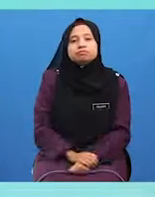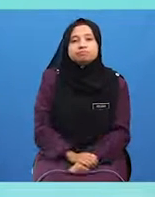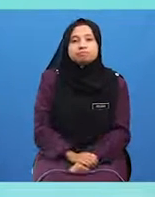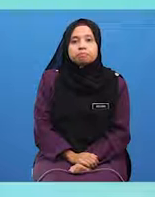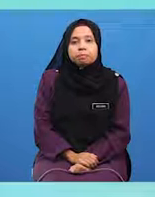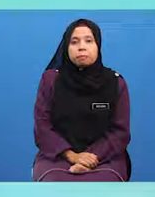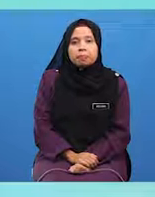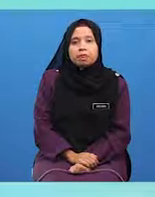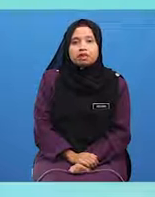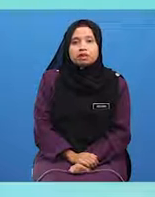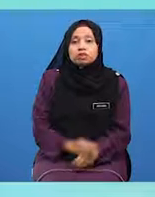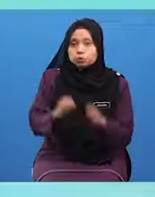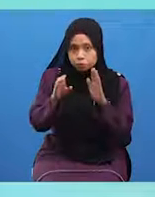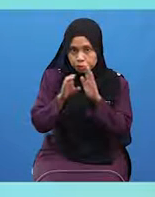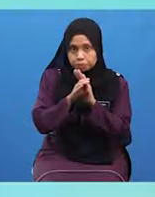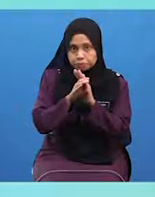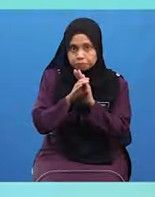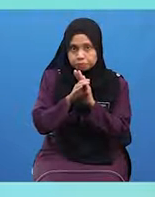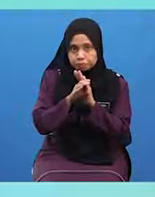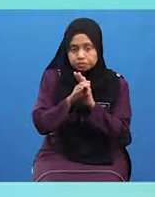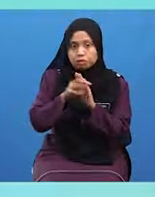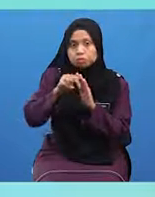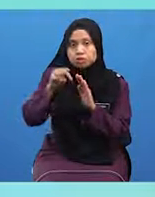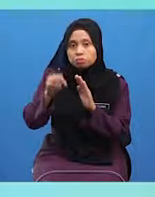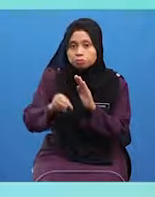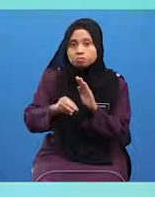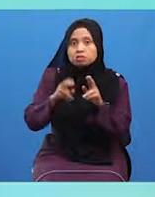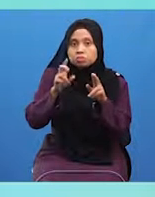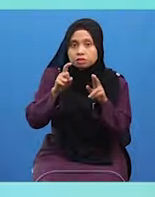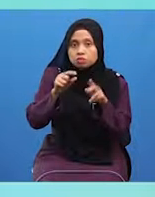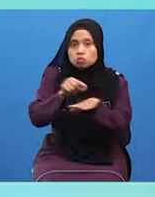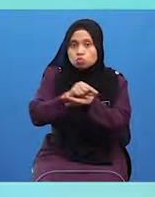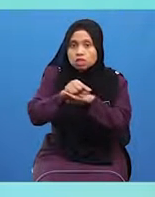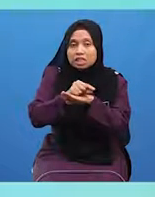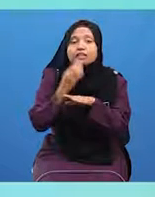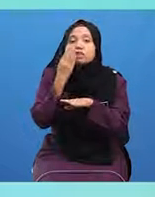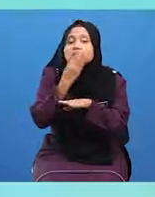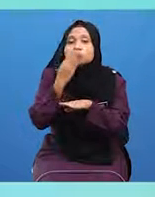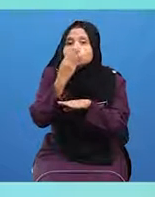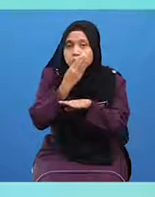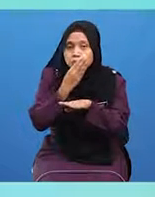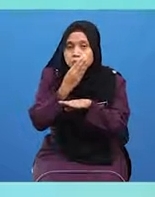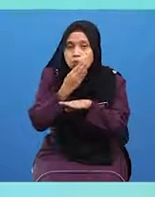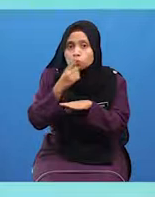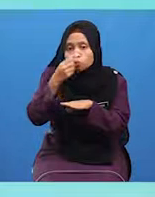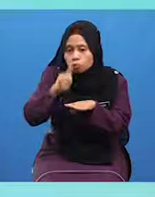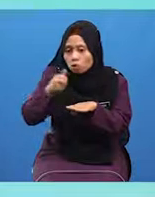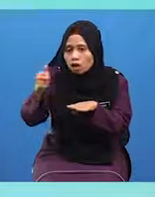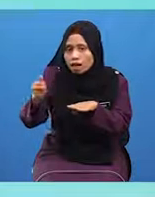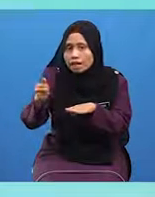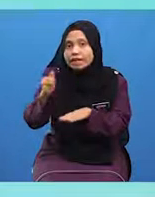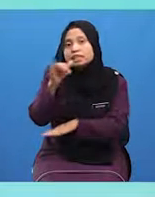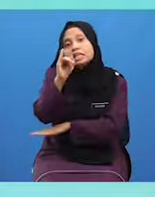Sebagai contoh Murid-murid hendaklah Menggunakan tisu Sebagai alat beristinjak